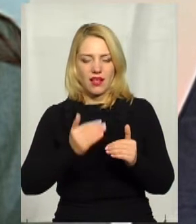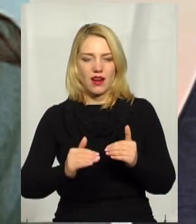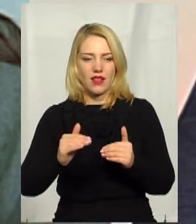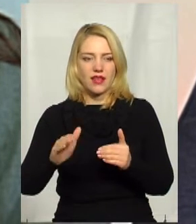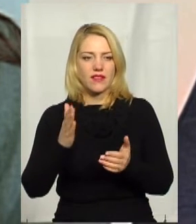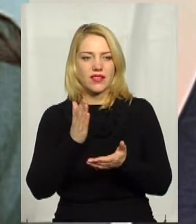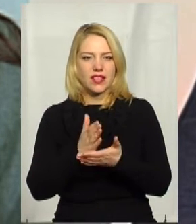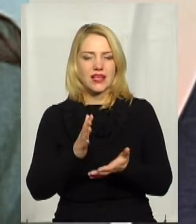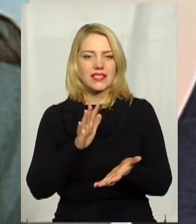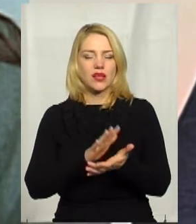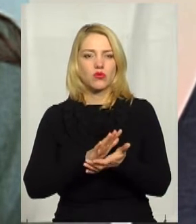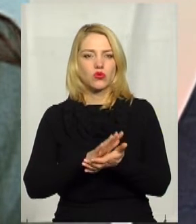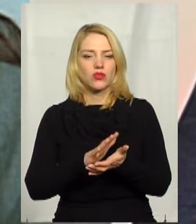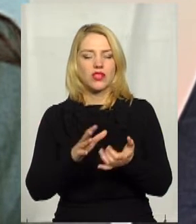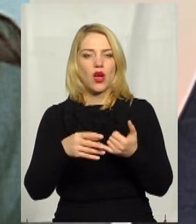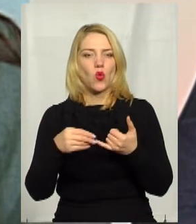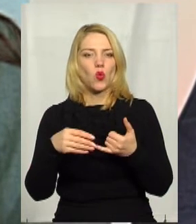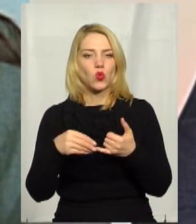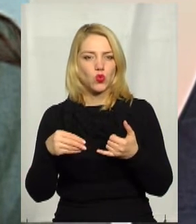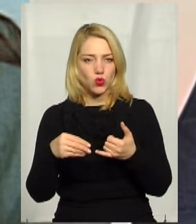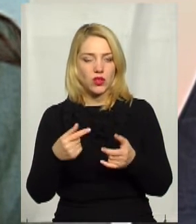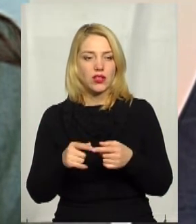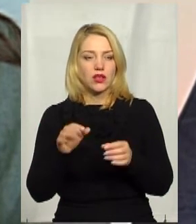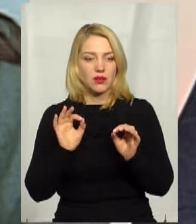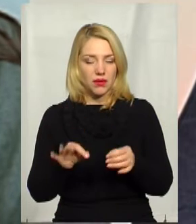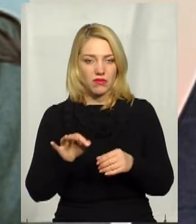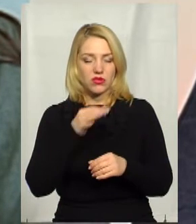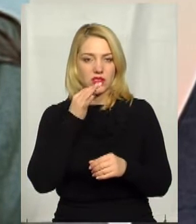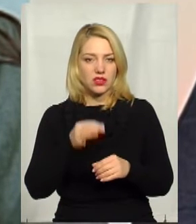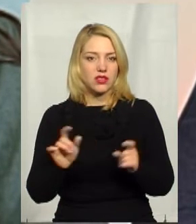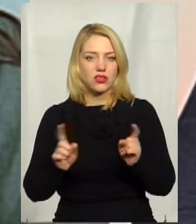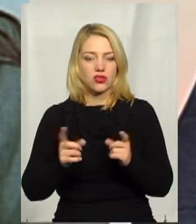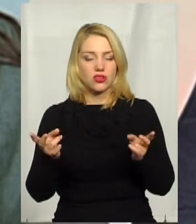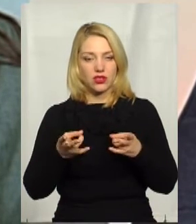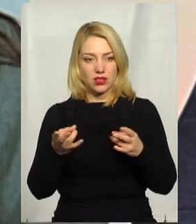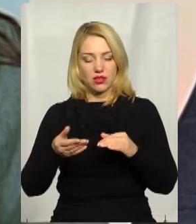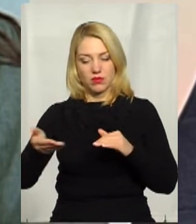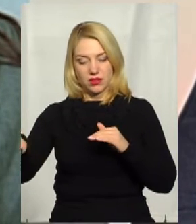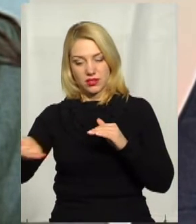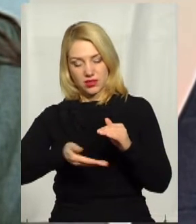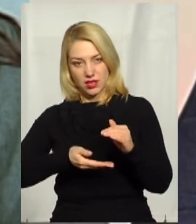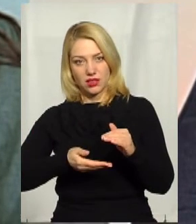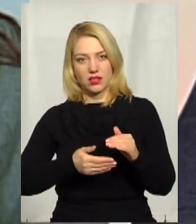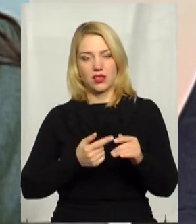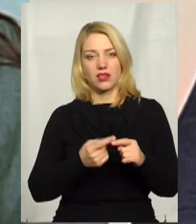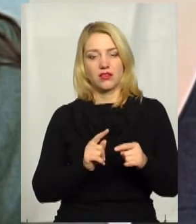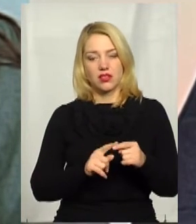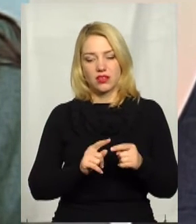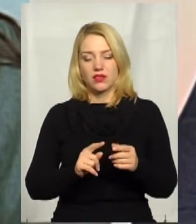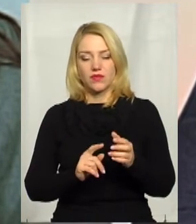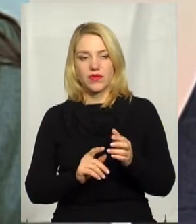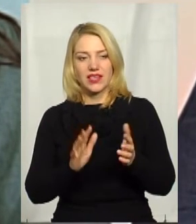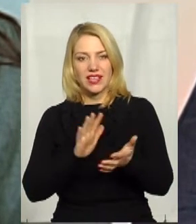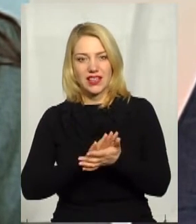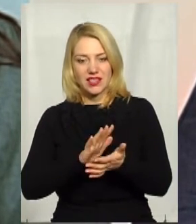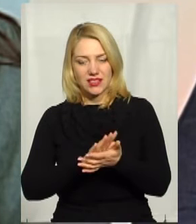грунту, перш за все. І так, як вони правильно сказали, потрібно зняти верхній шар цього забрудненого вже